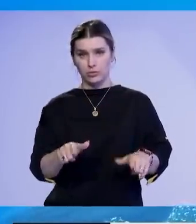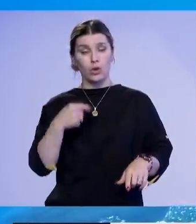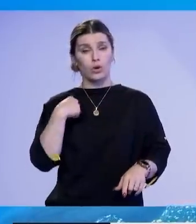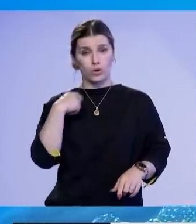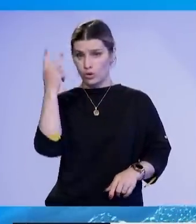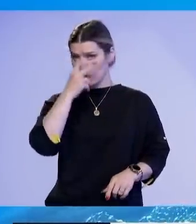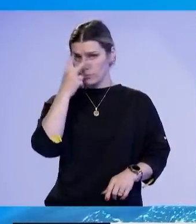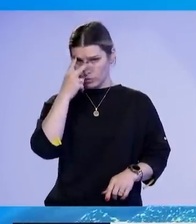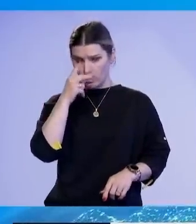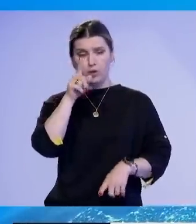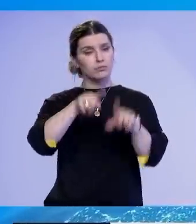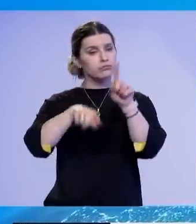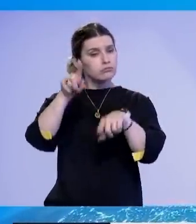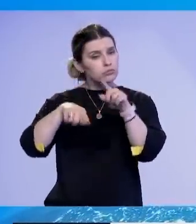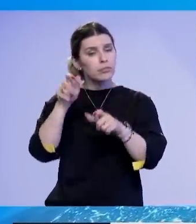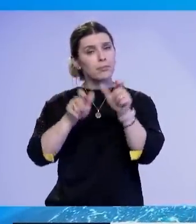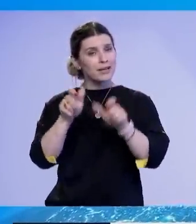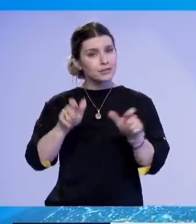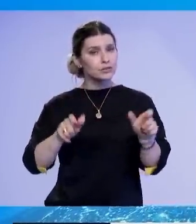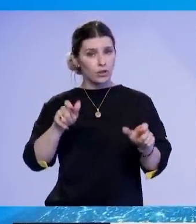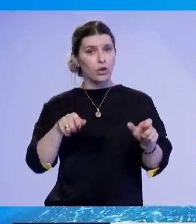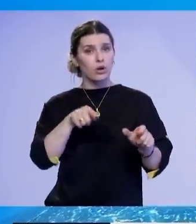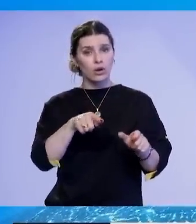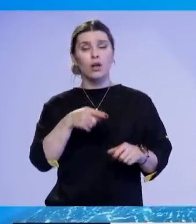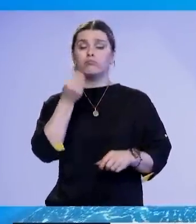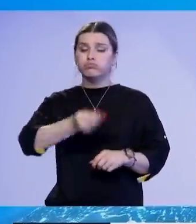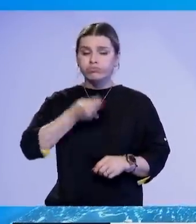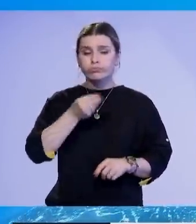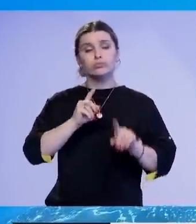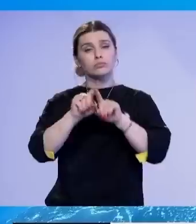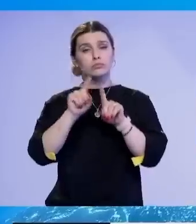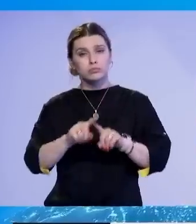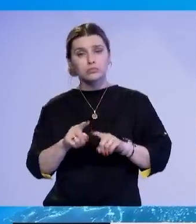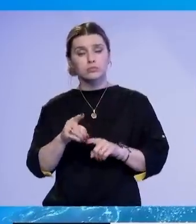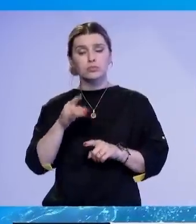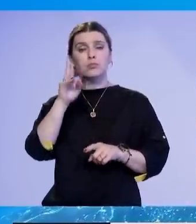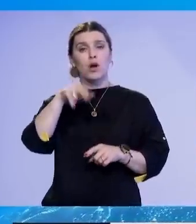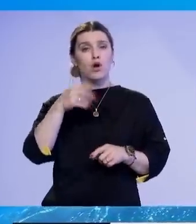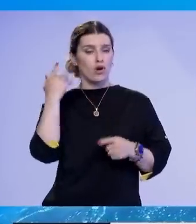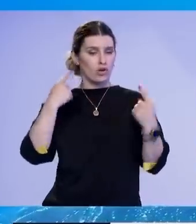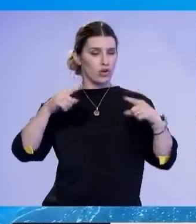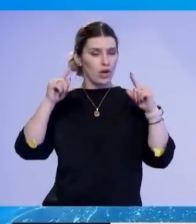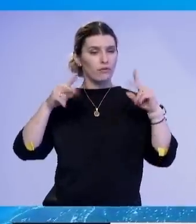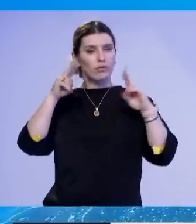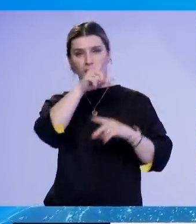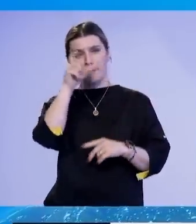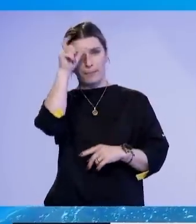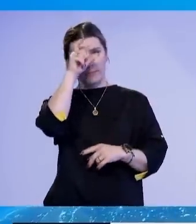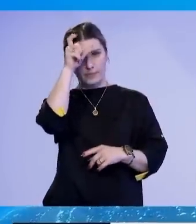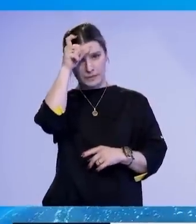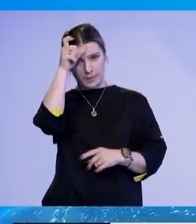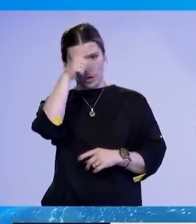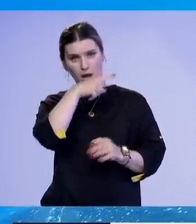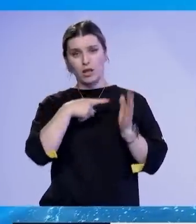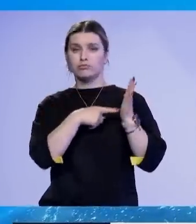kuptoj që për disa njerës në Republikën e Kosovës, deklaratat të cilat vinë ose kanë ardhur javëve të kaluar nga Beogradi përsa i përket